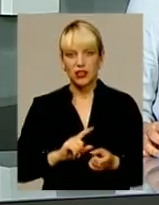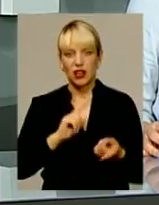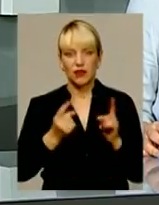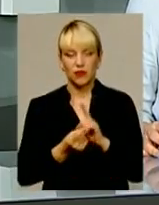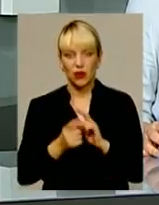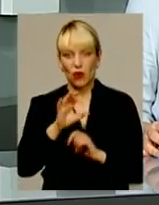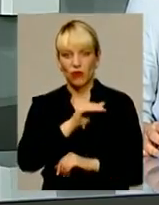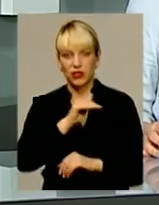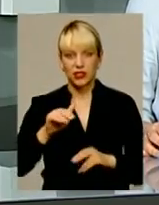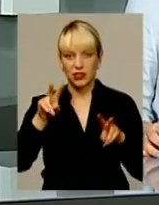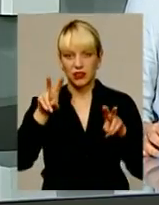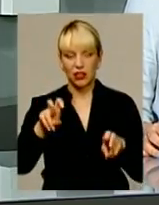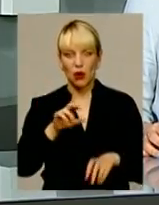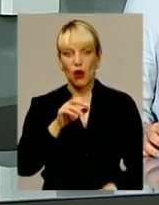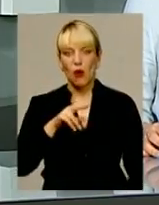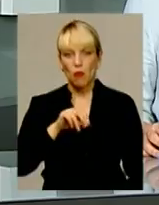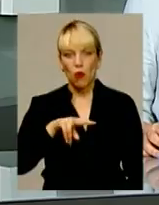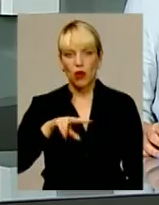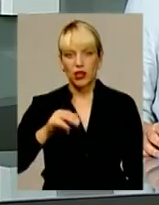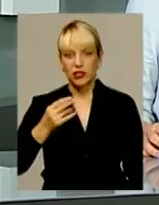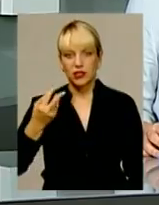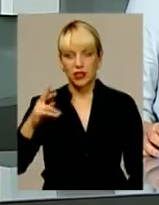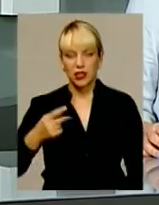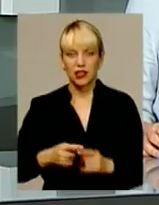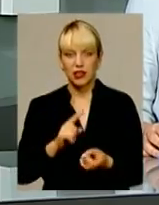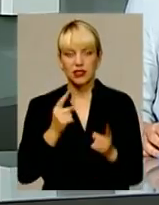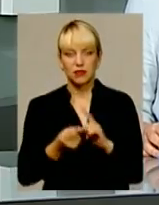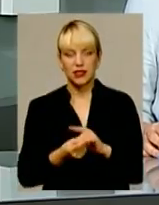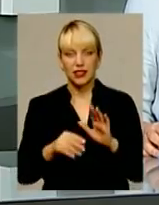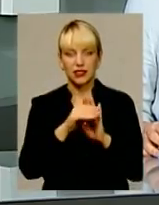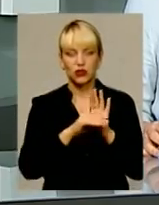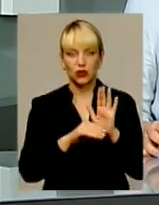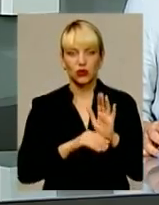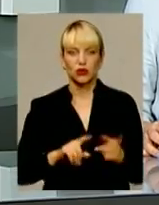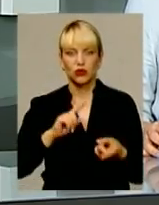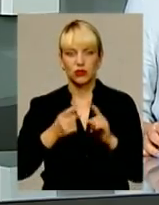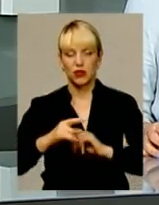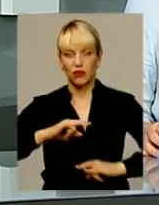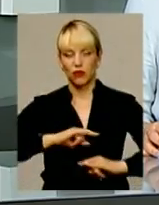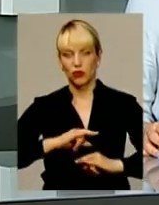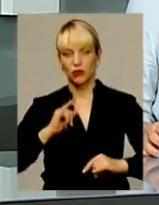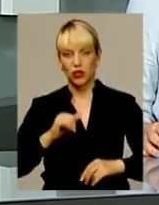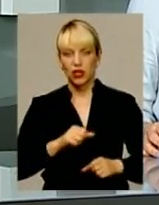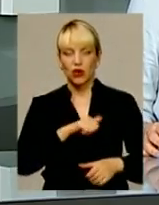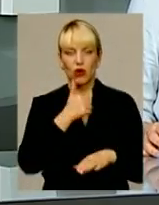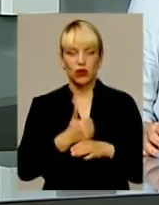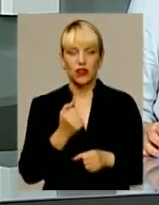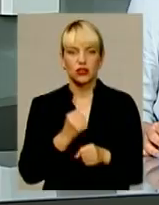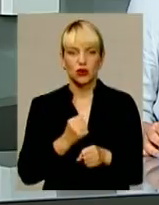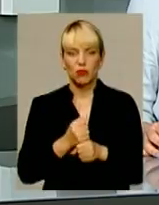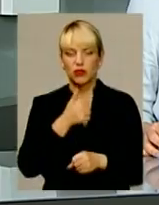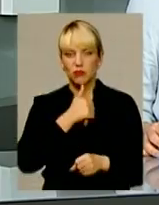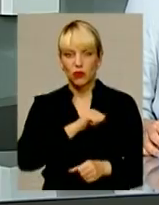називатися поліцейськими. Відтоді стражі порядку змінили структуру, часткову форму і найголовніше – зробили спробу